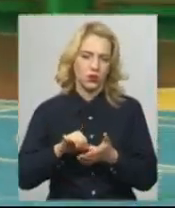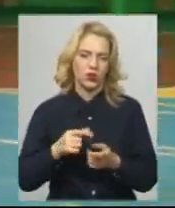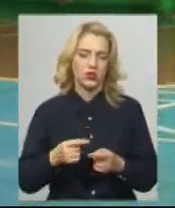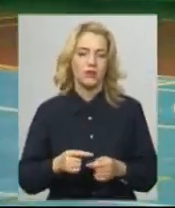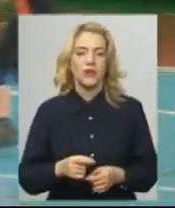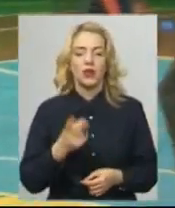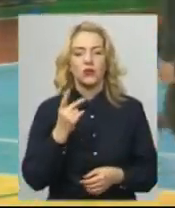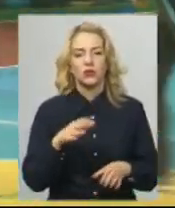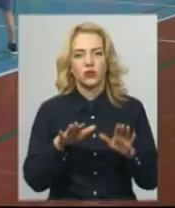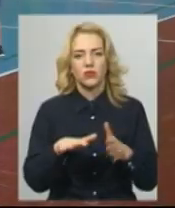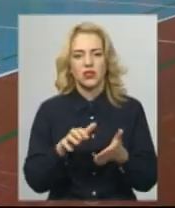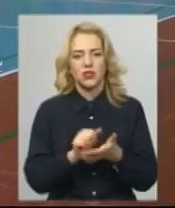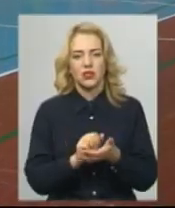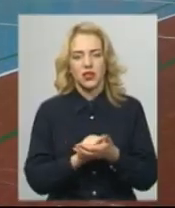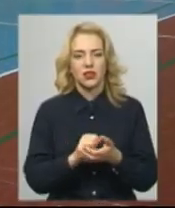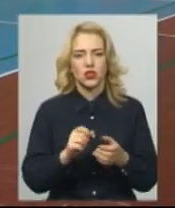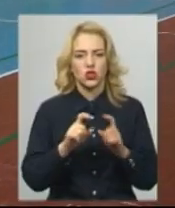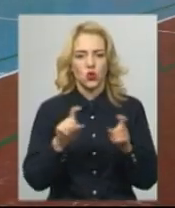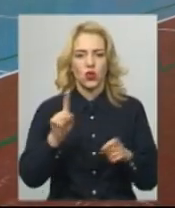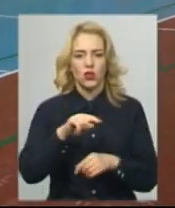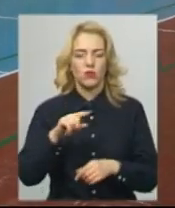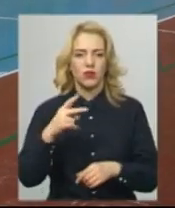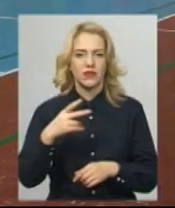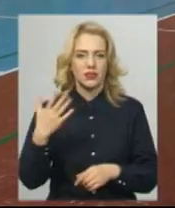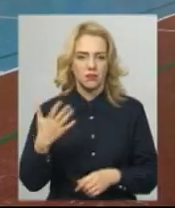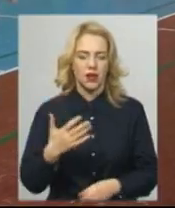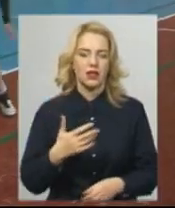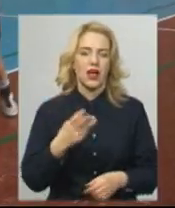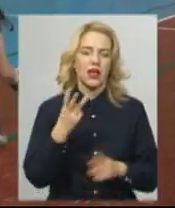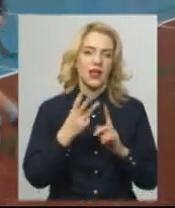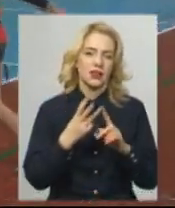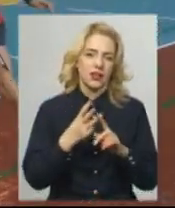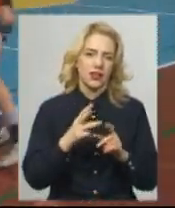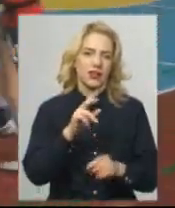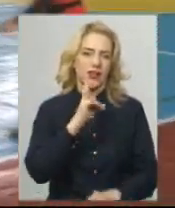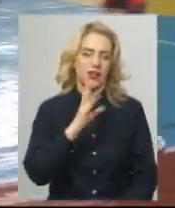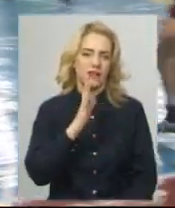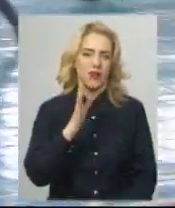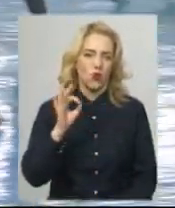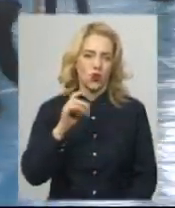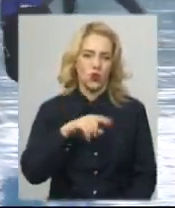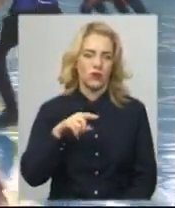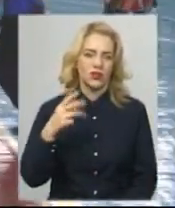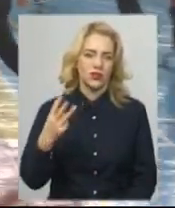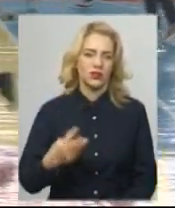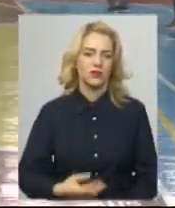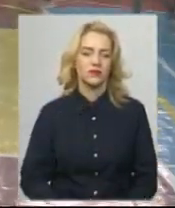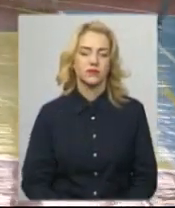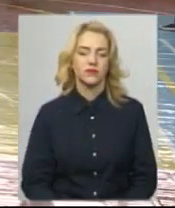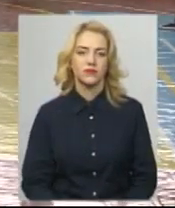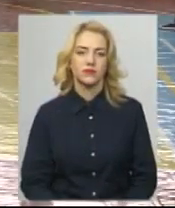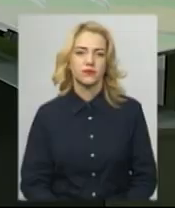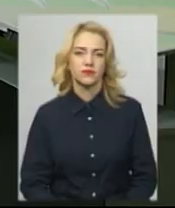у чемпінаці здобула команда школи номер 25 і бронцова команда НЛО номер 23. Андрій Гуменний, Віктор Кривий, новин на Успільному, Хмельницький.